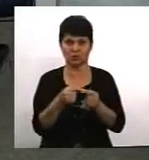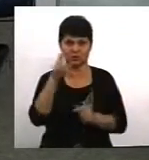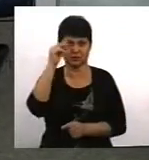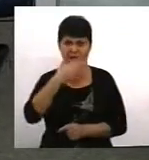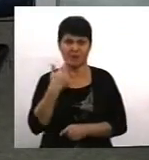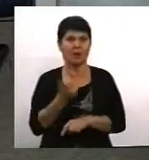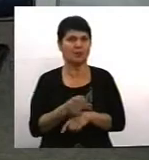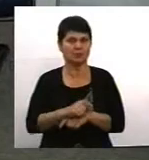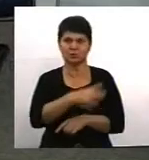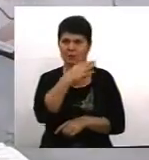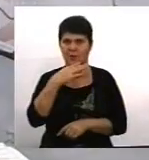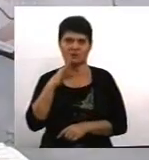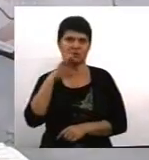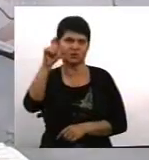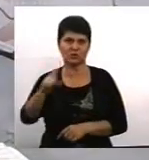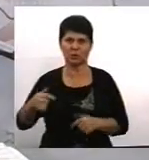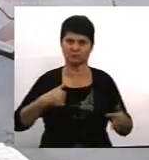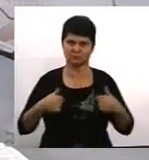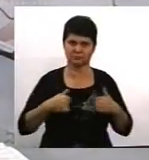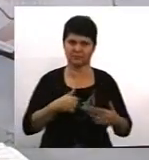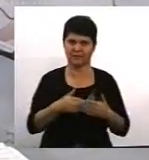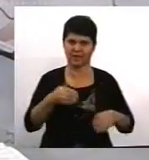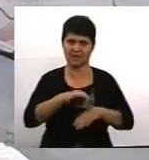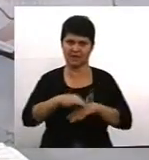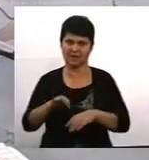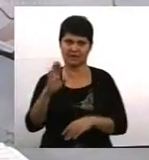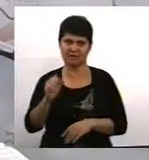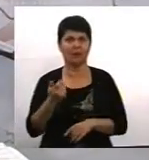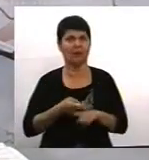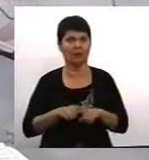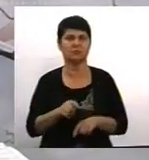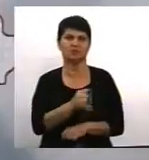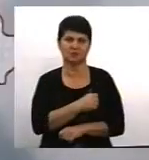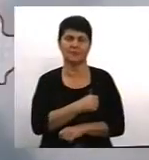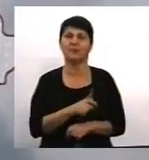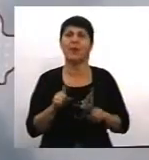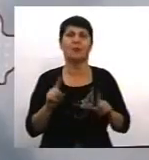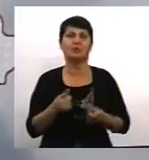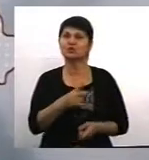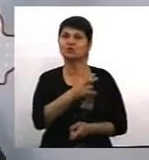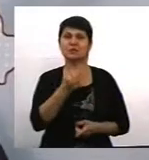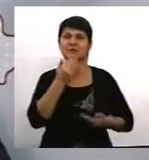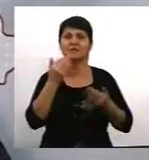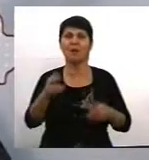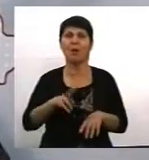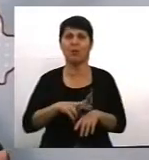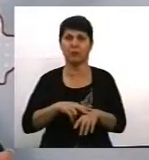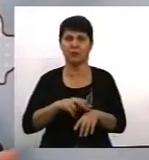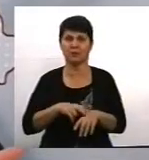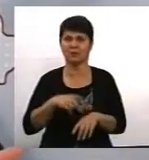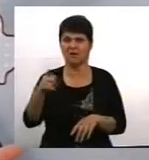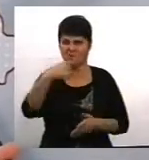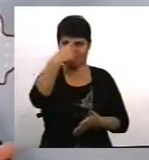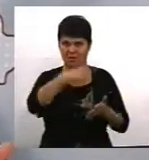багато жінок в Україні страждає від насильства, на жаль, це так. Але чому ж вони не звертаються в поліцію? Вони не довіряють, не